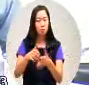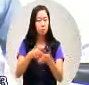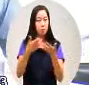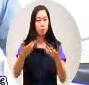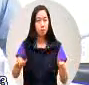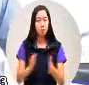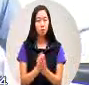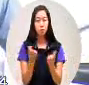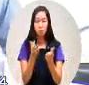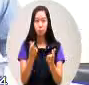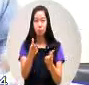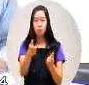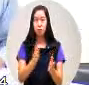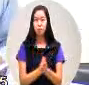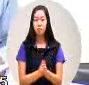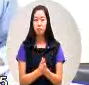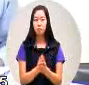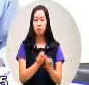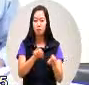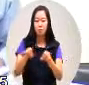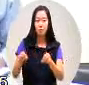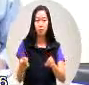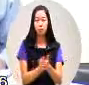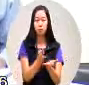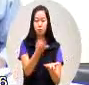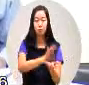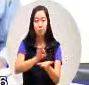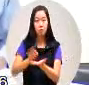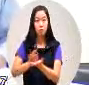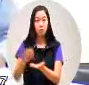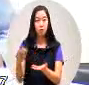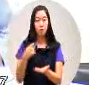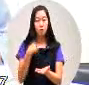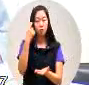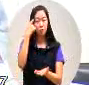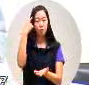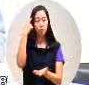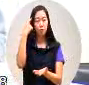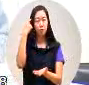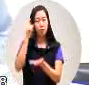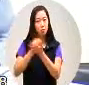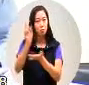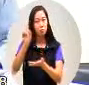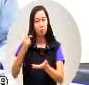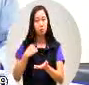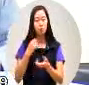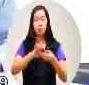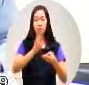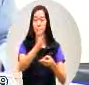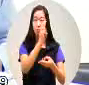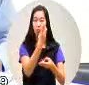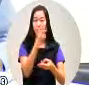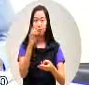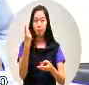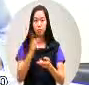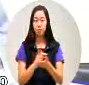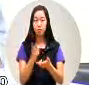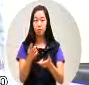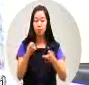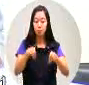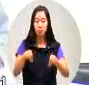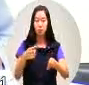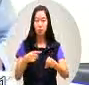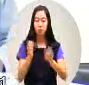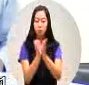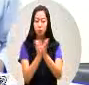所谓的开口合约的钱那么我的印象当中二十线二十一线的开口合约大概